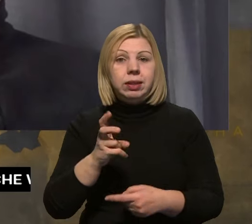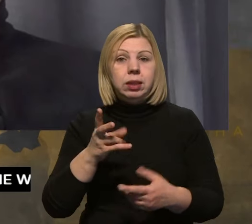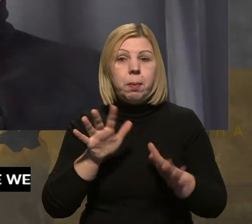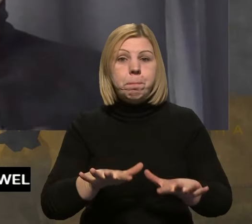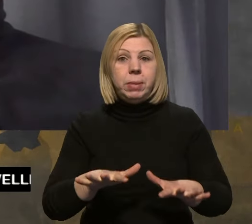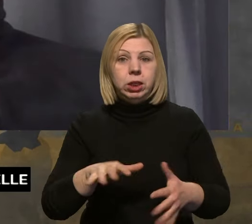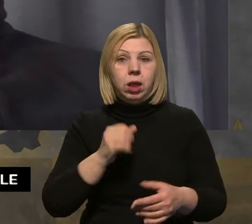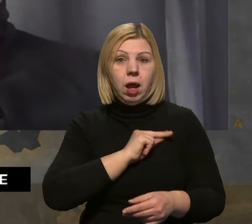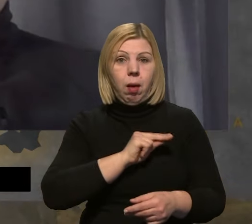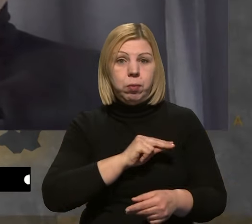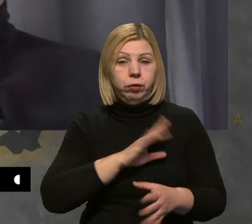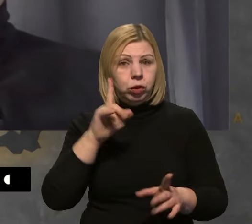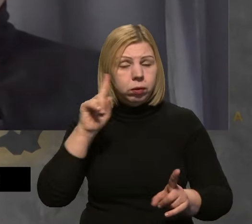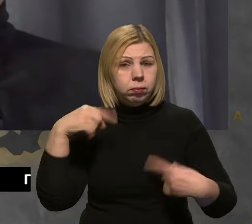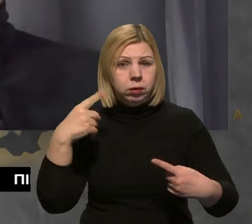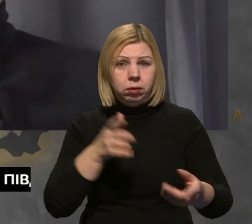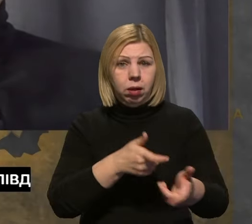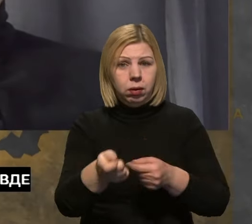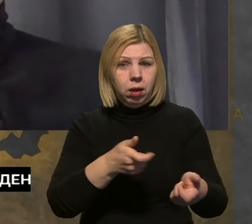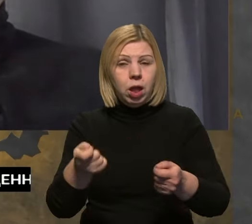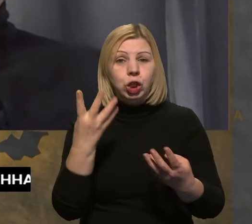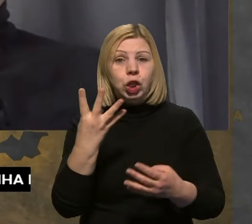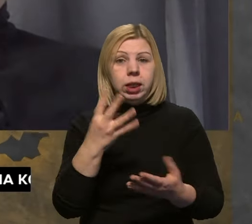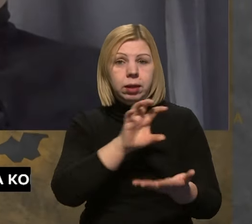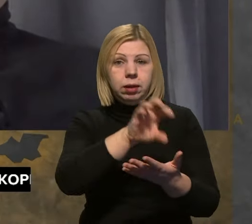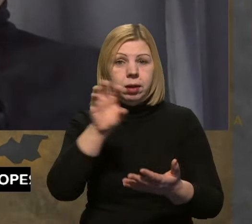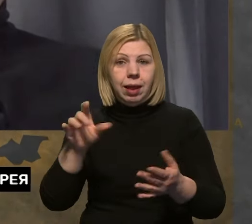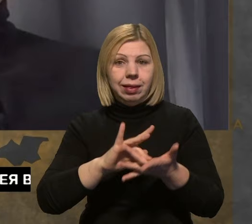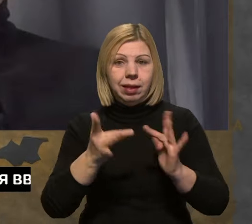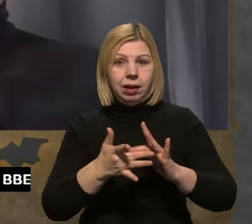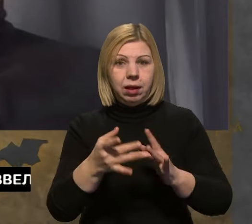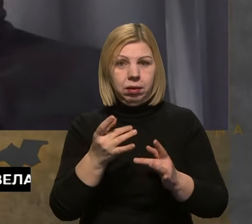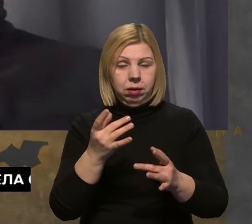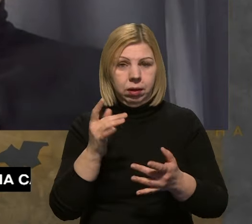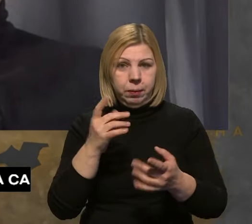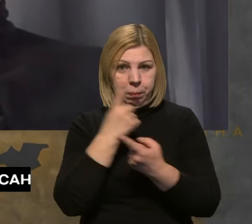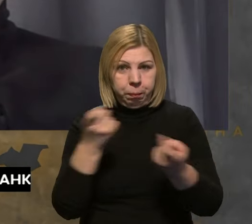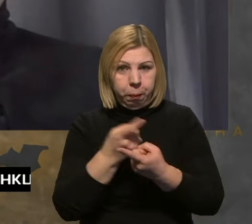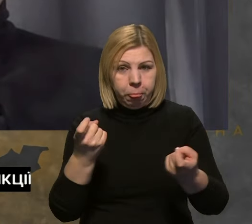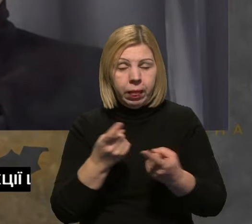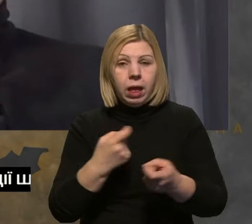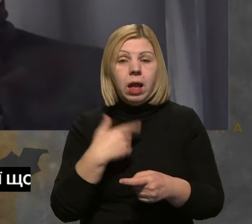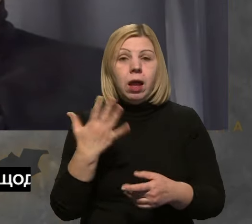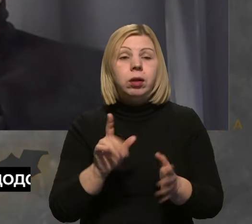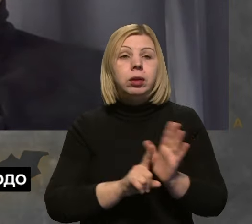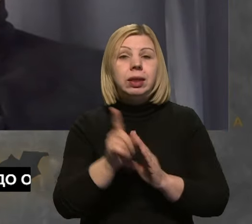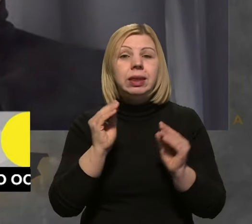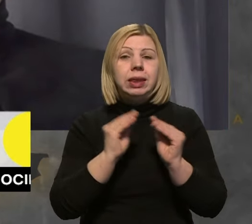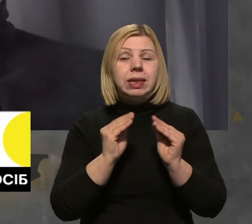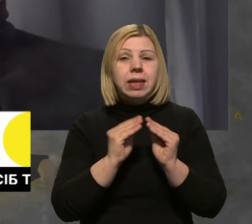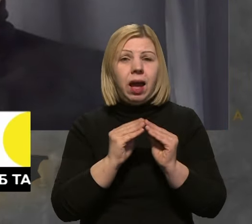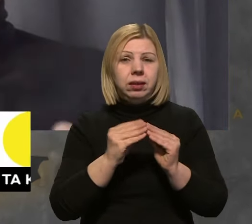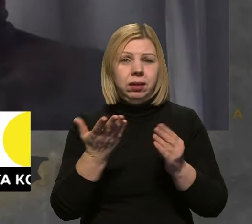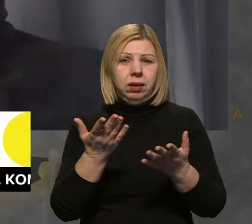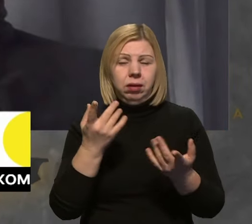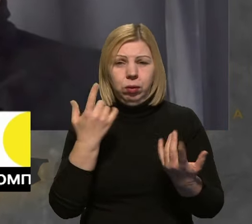навчора були сумарно розміщені на чотирьох платформах. Розуміючи, що ми почали буквально з десятків вакансій і сотень